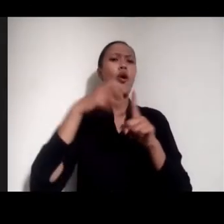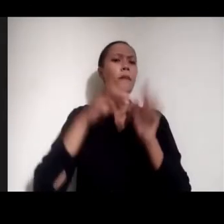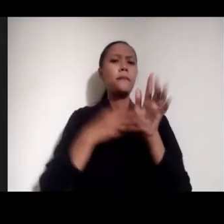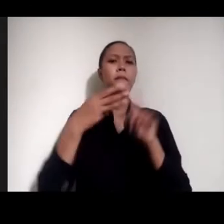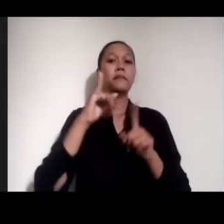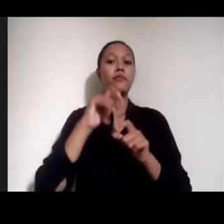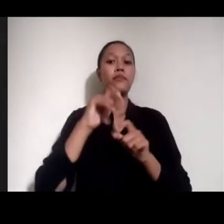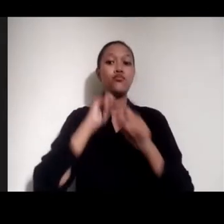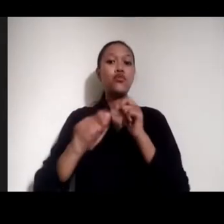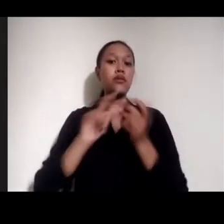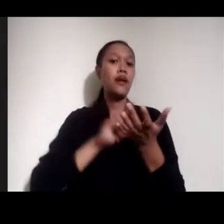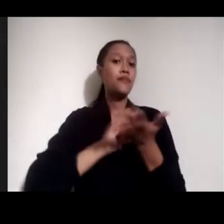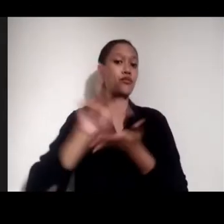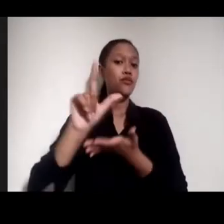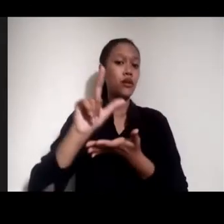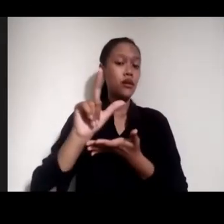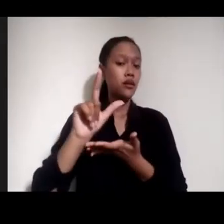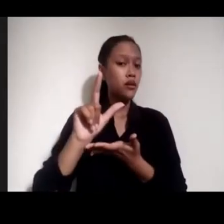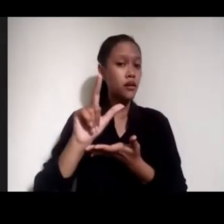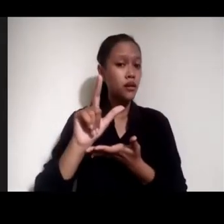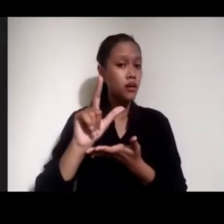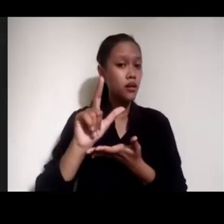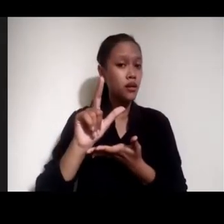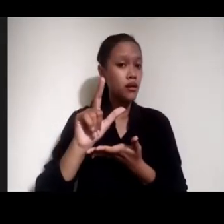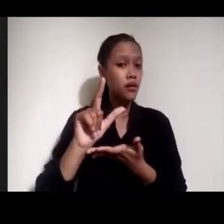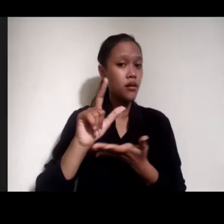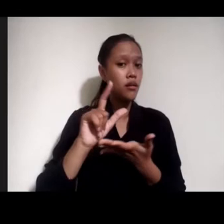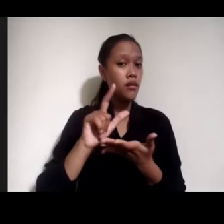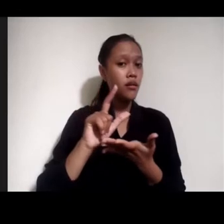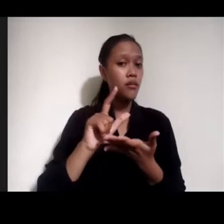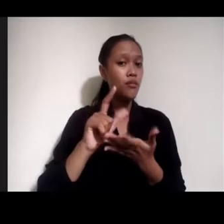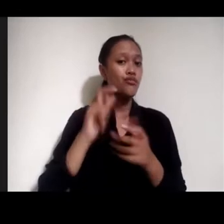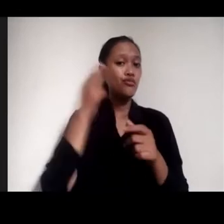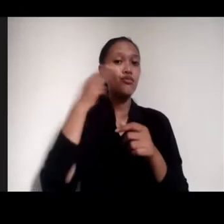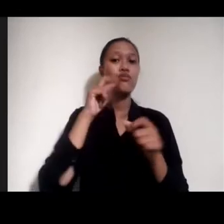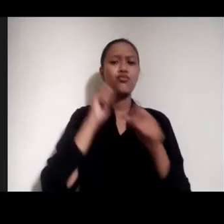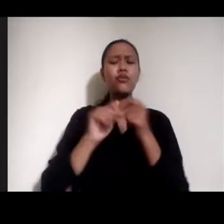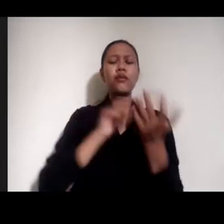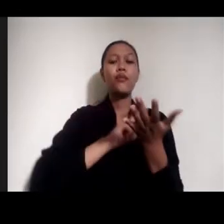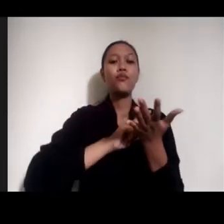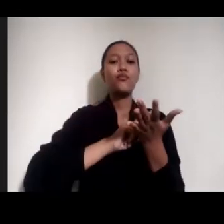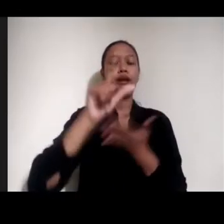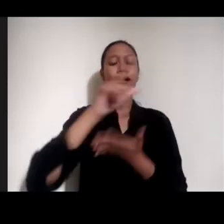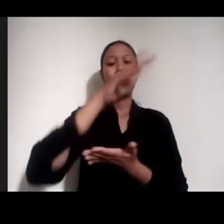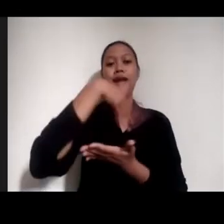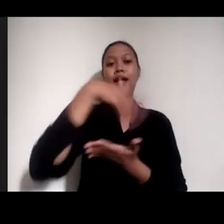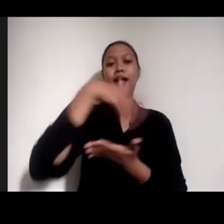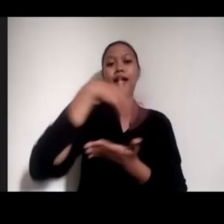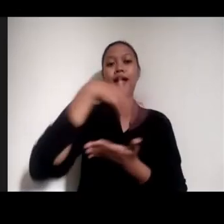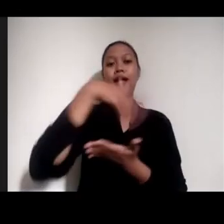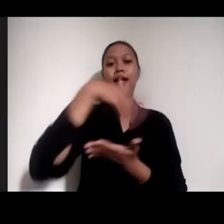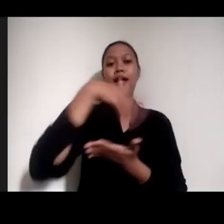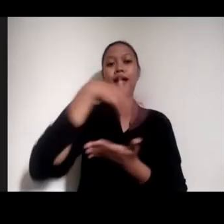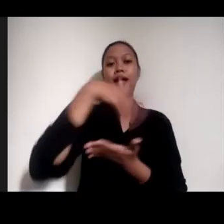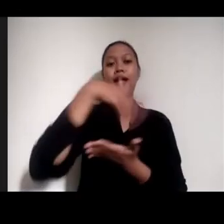Konde Dan juga Apa namanya Kabar kota Untuk membuat laporan Data jurnalisme Dengan melakukan